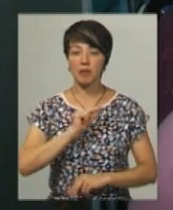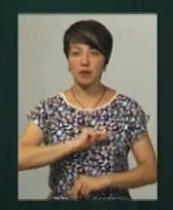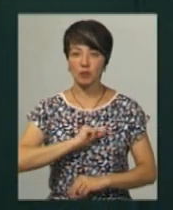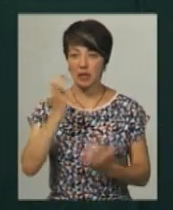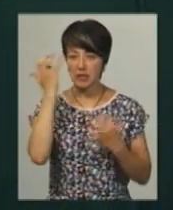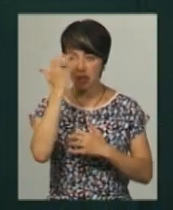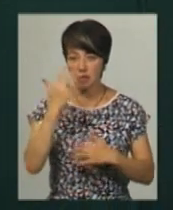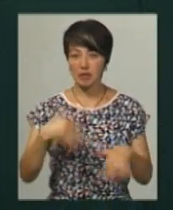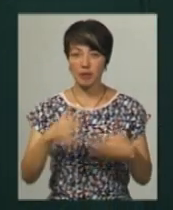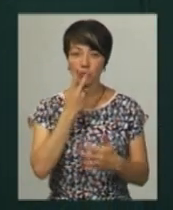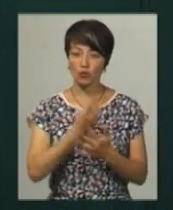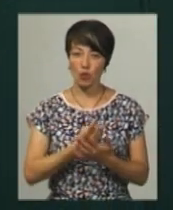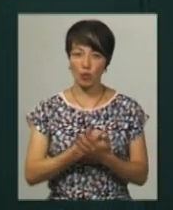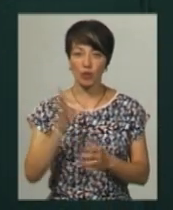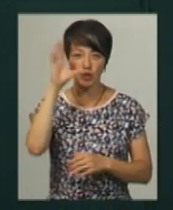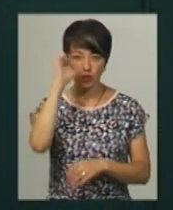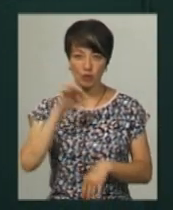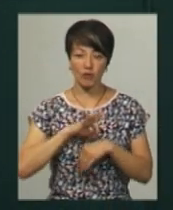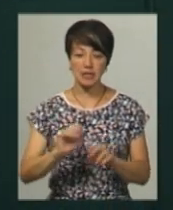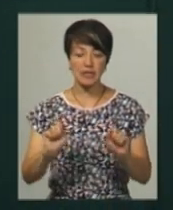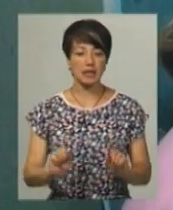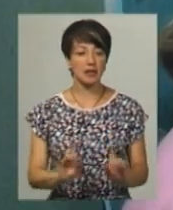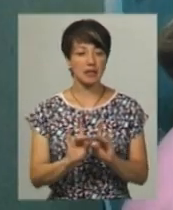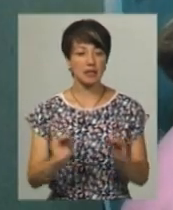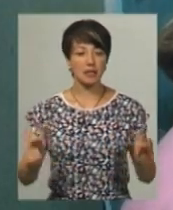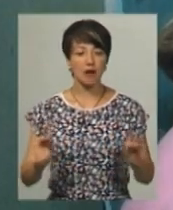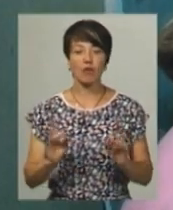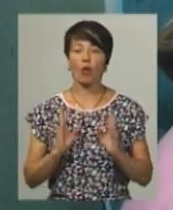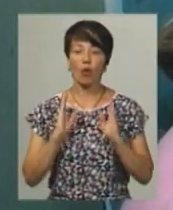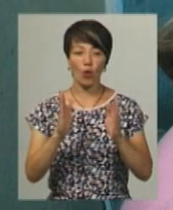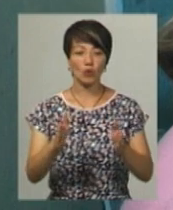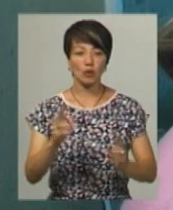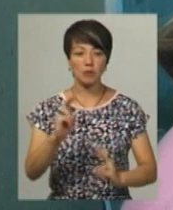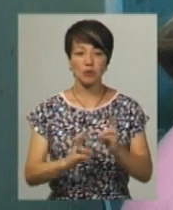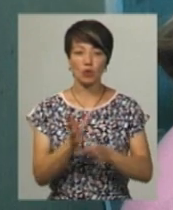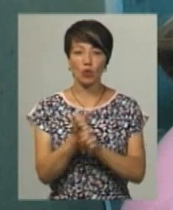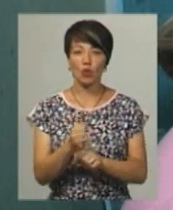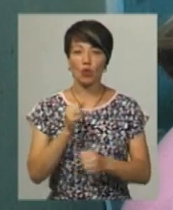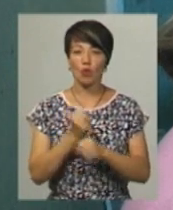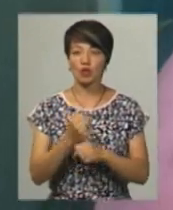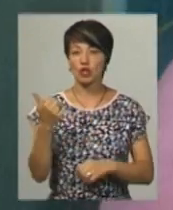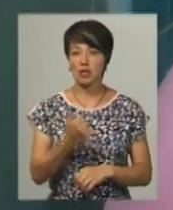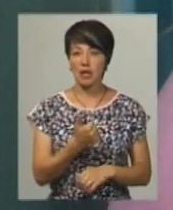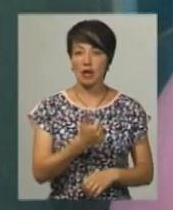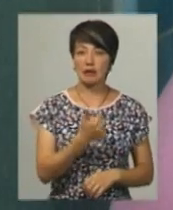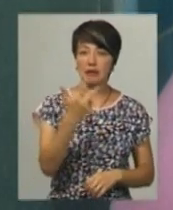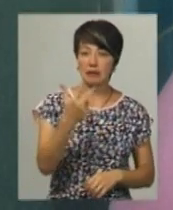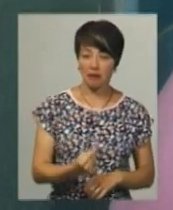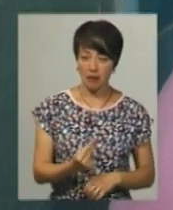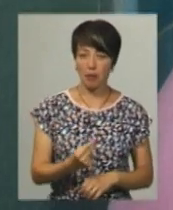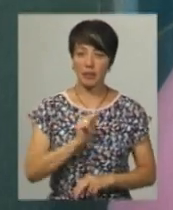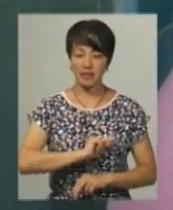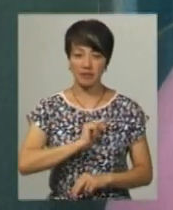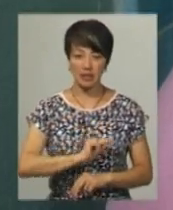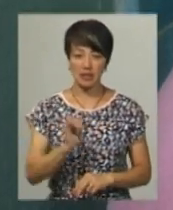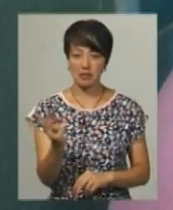незрячі та люди зі слабким зором, ніч провели сидячи на стільцях у коридорі підприємства. Їм скоротили робочий тиждень з п'яти до трьох днів. Працівниці Олена